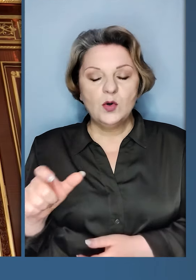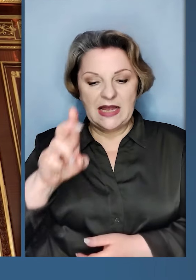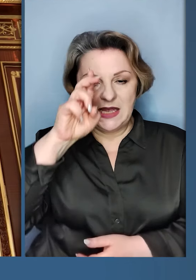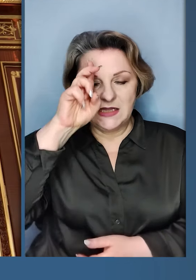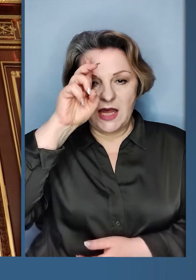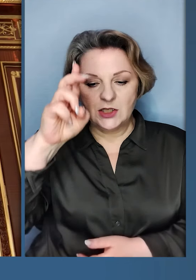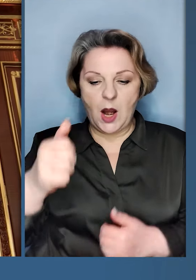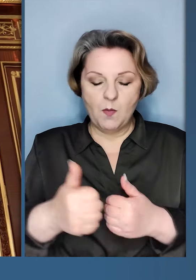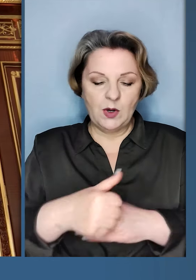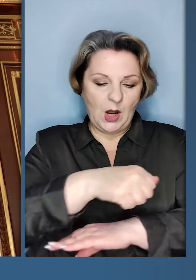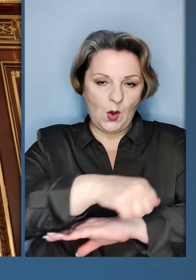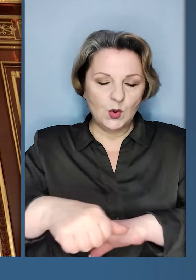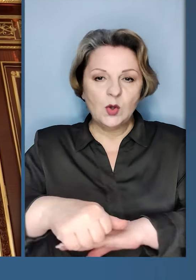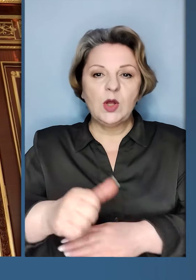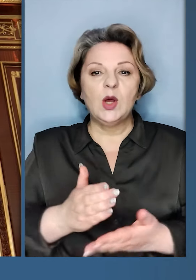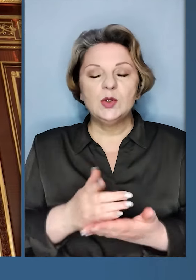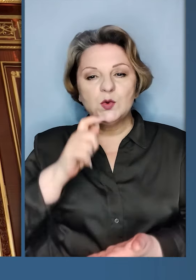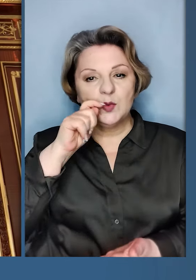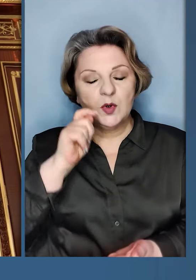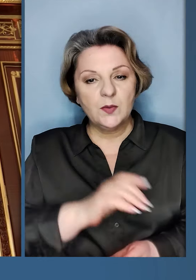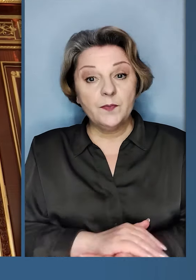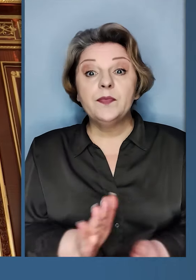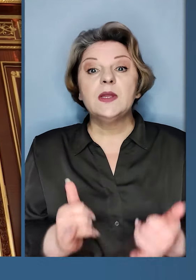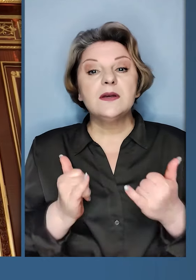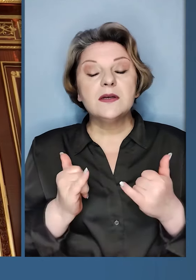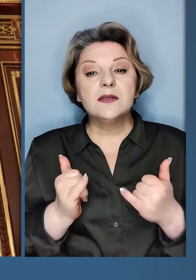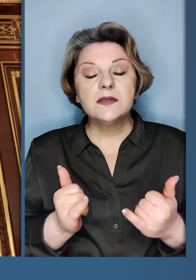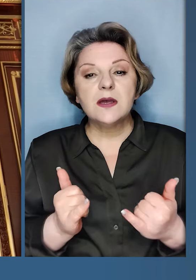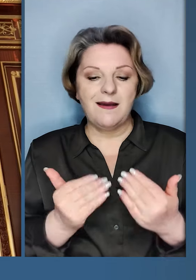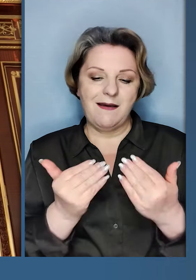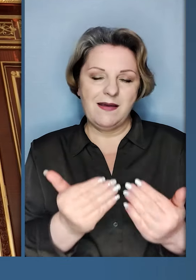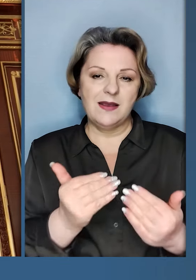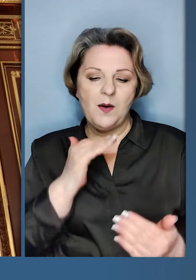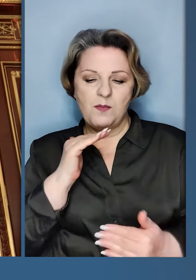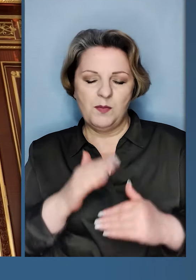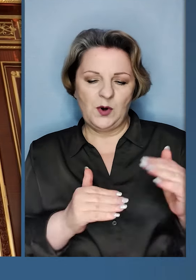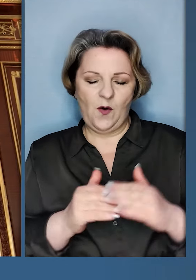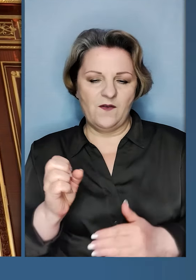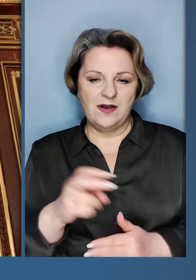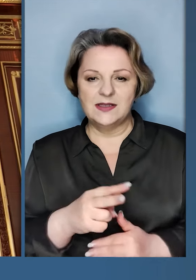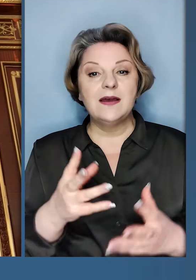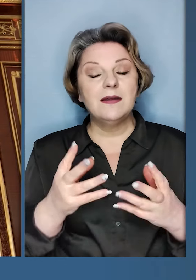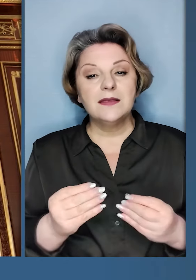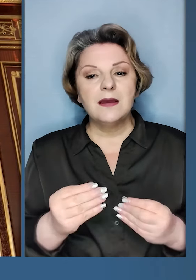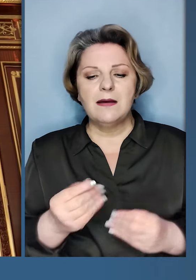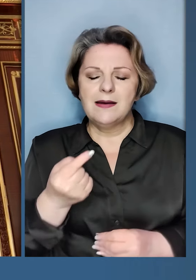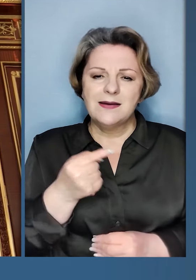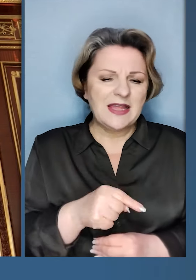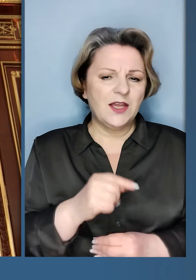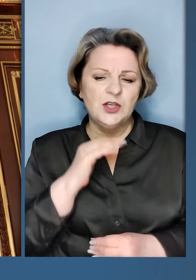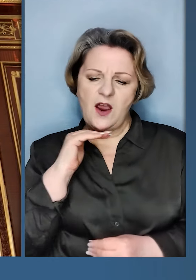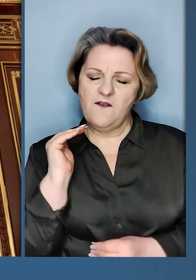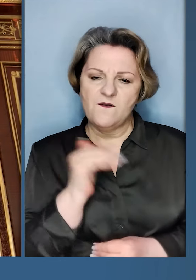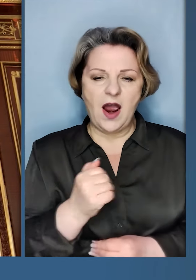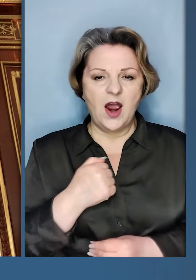Державної прикордонної служби України. Сьогодні їх професійний день. Це тисячі